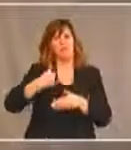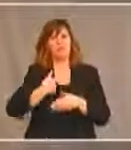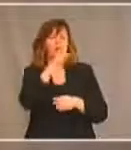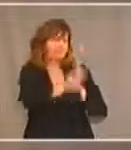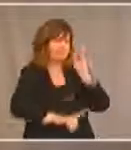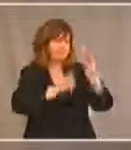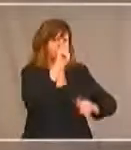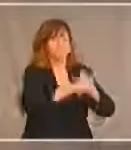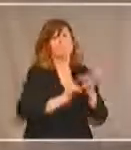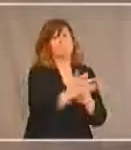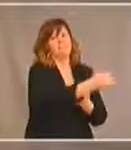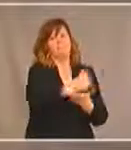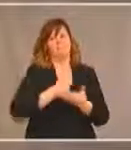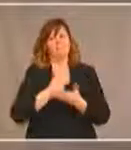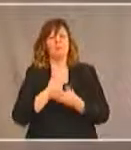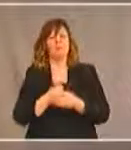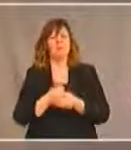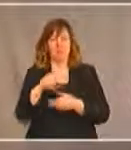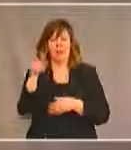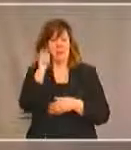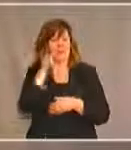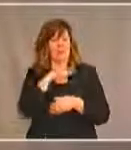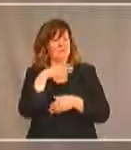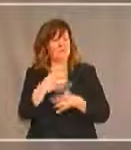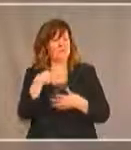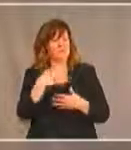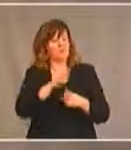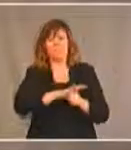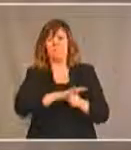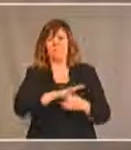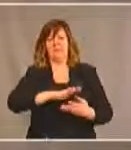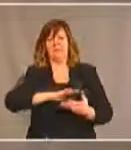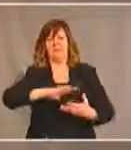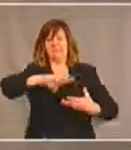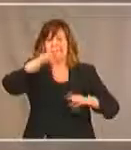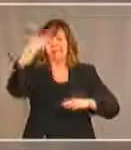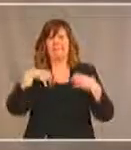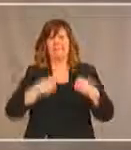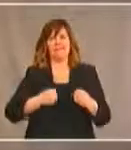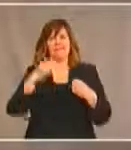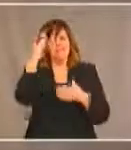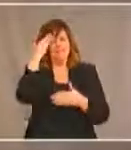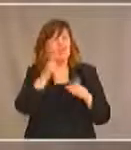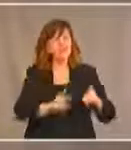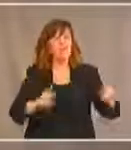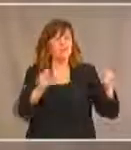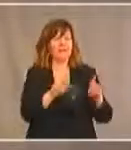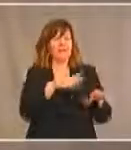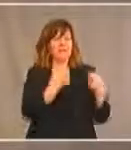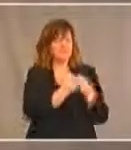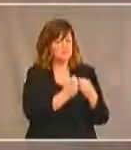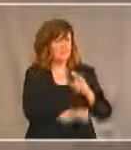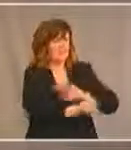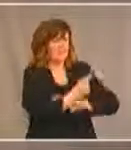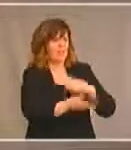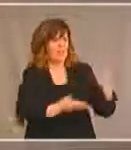nous sommes rendus compte qu'il y avait une crise de santé mentale au pays et les jeunes cherchent des sources